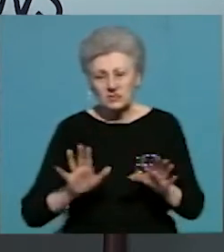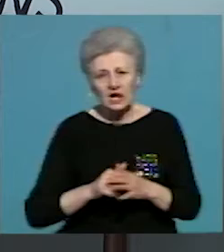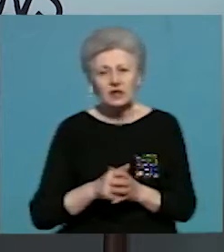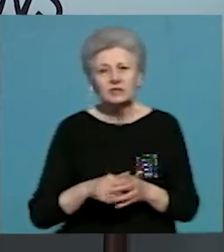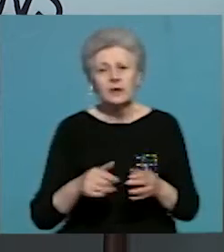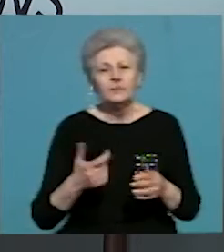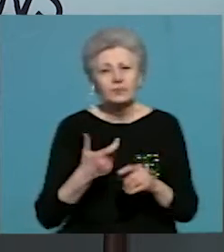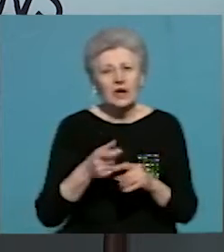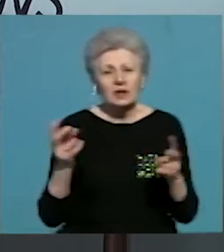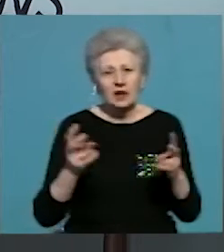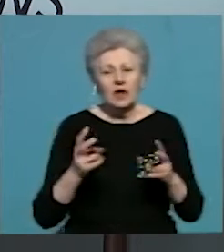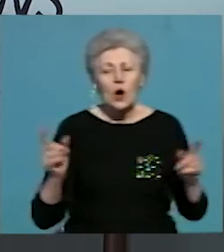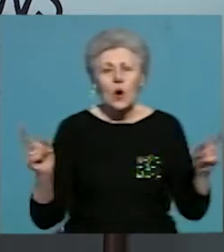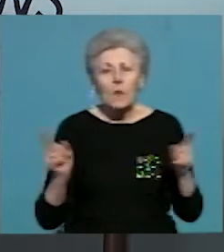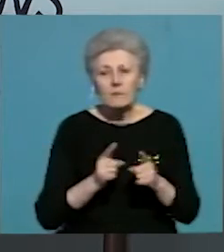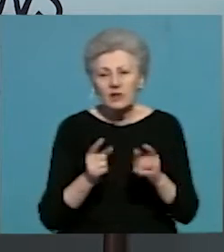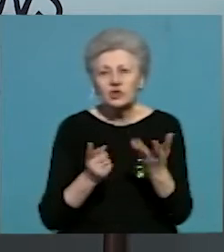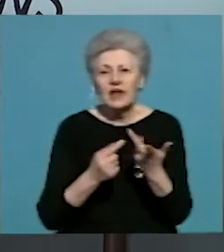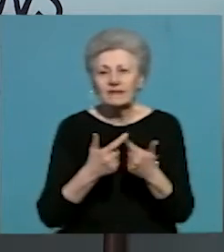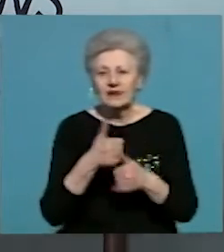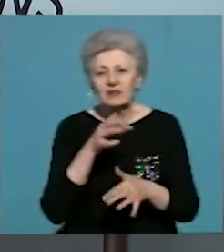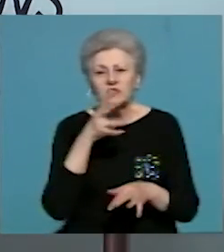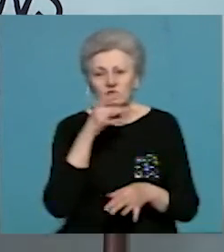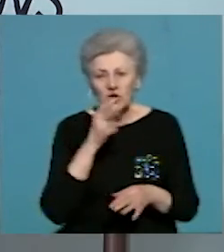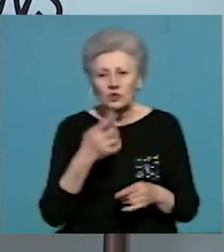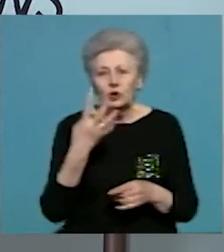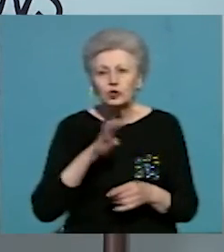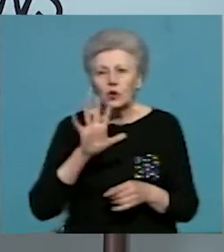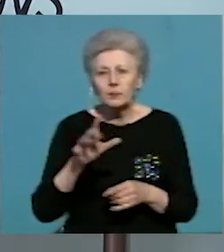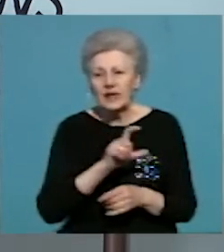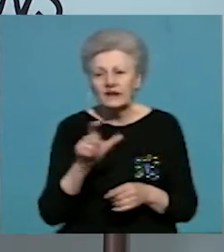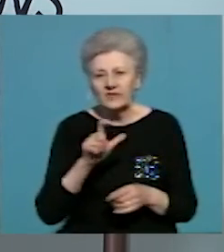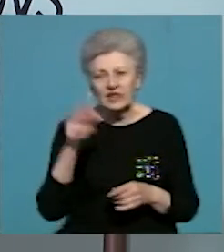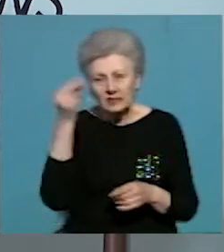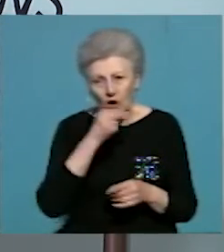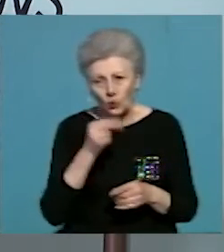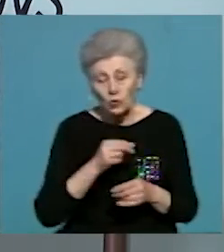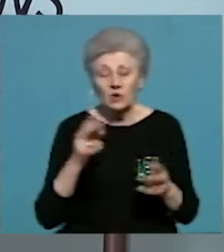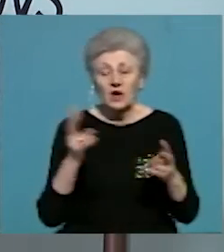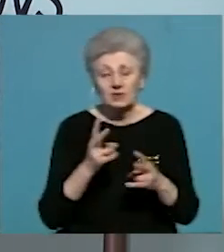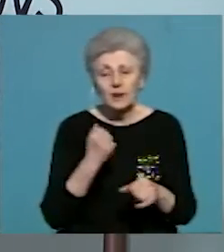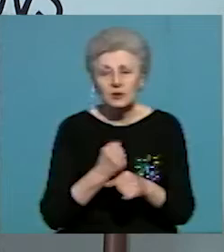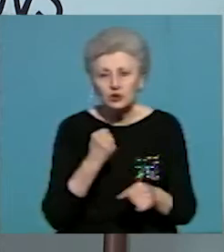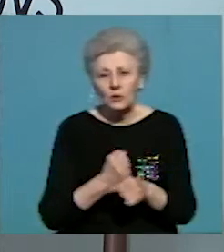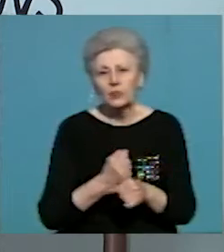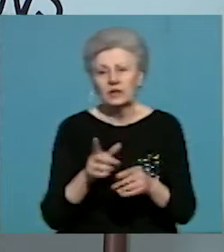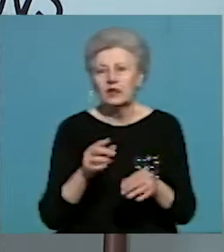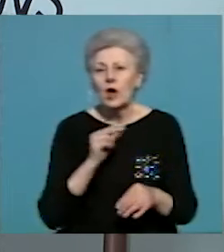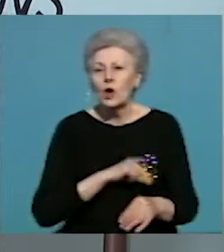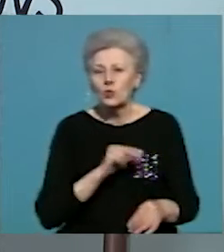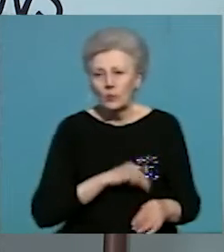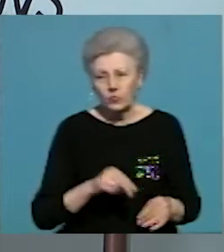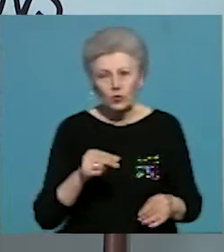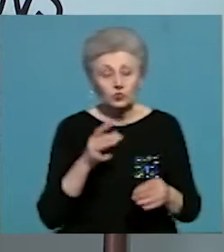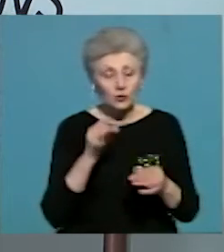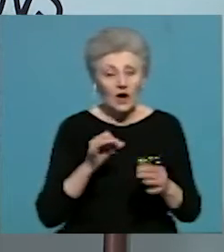адже тебе обмежена кількість часу, то ти за 45 хвилин повинен зробити практичну роботу. А враховуючи те, що